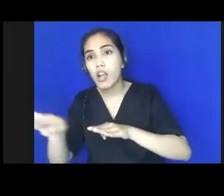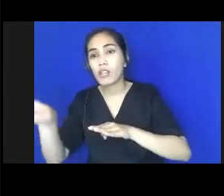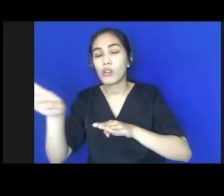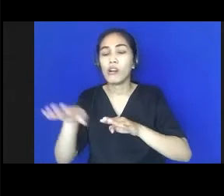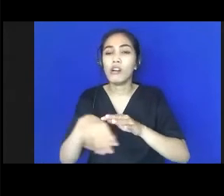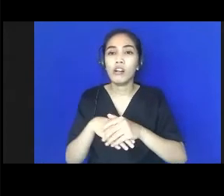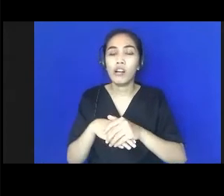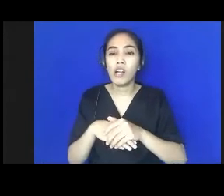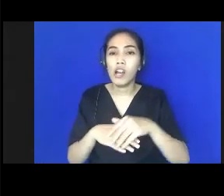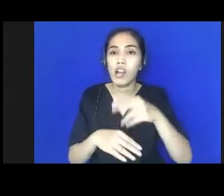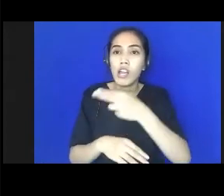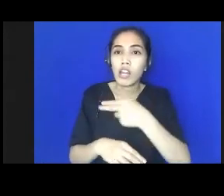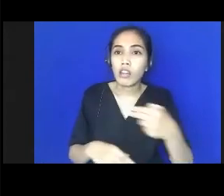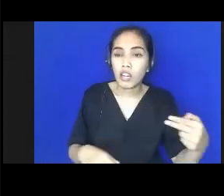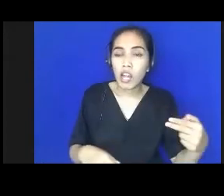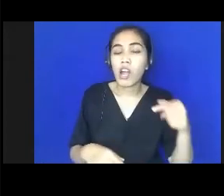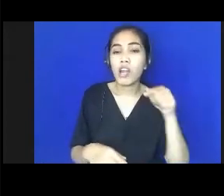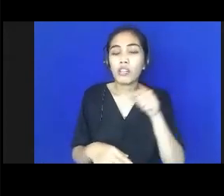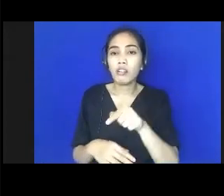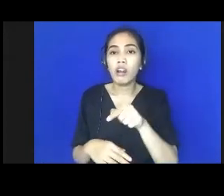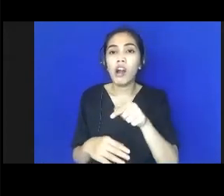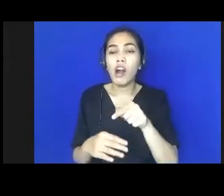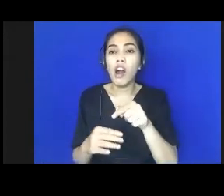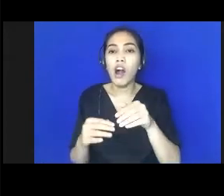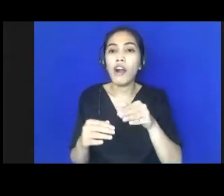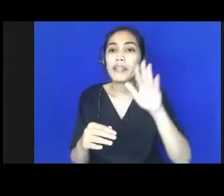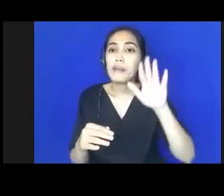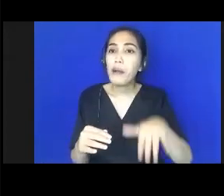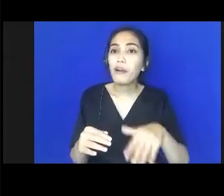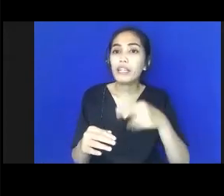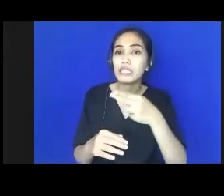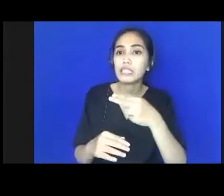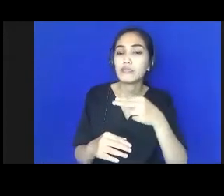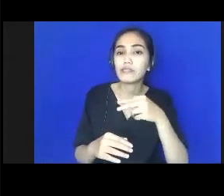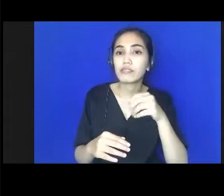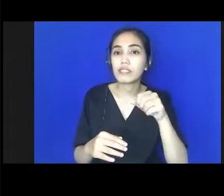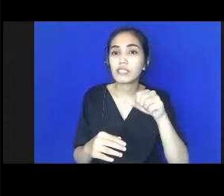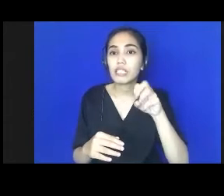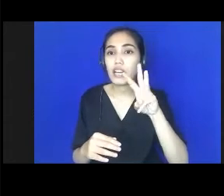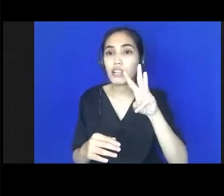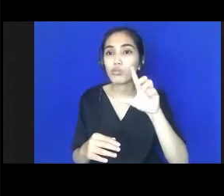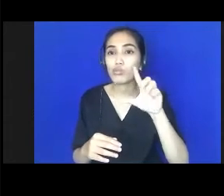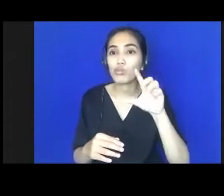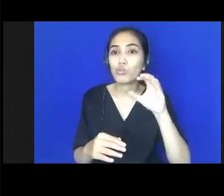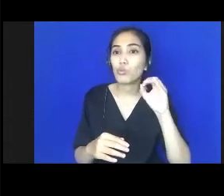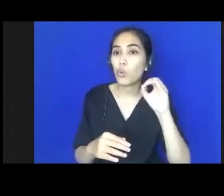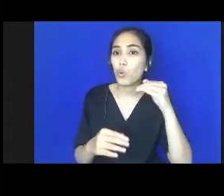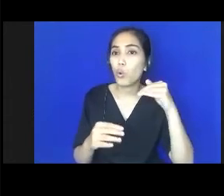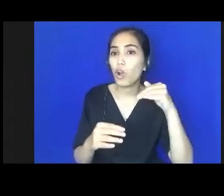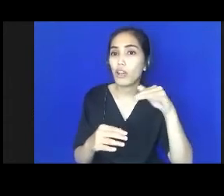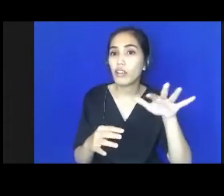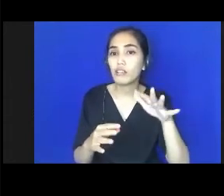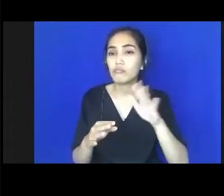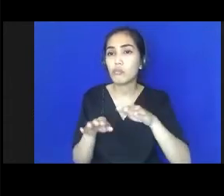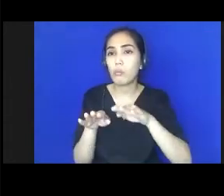Indonesia melata di bawah di sekitar 370an sampai 400 dan tidak maju